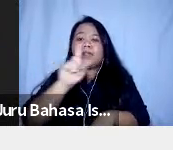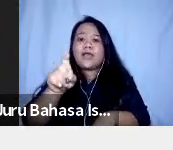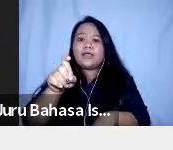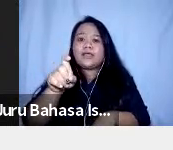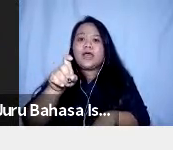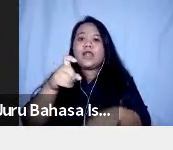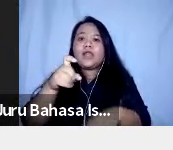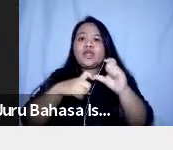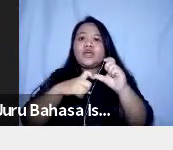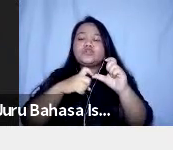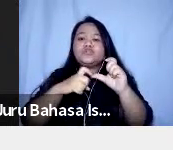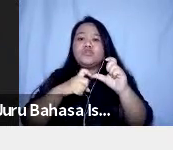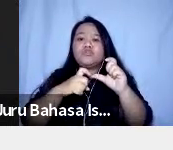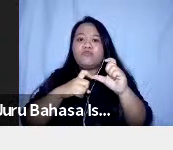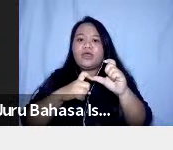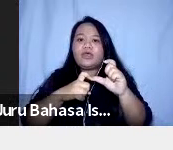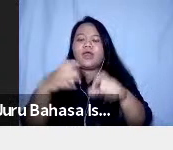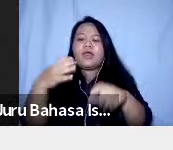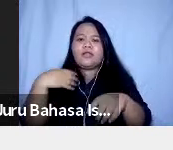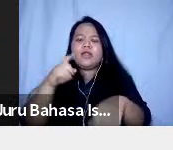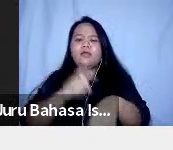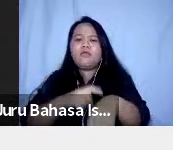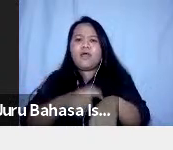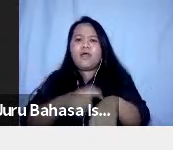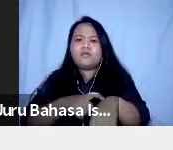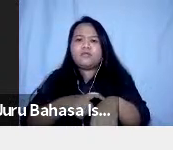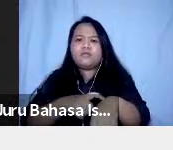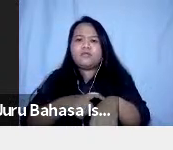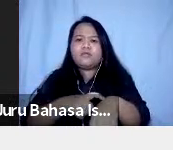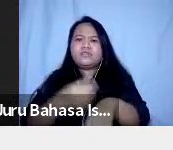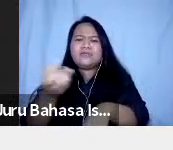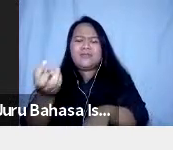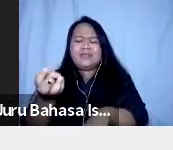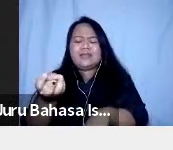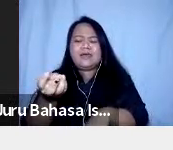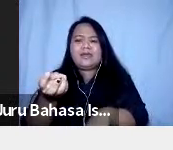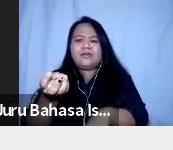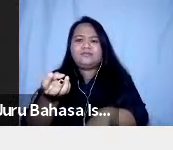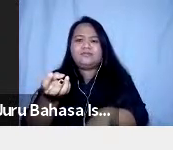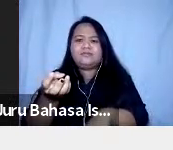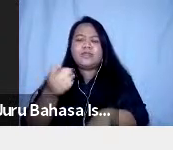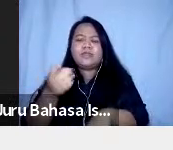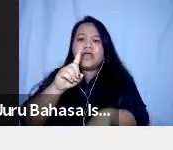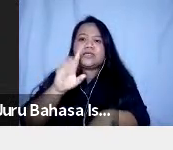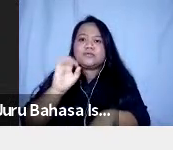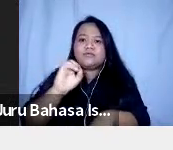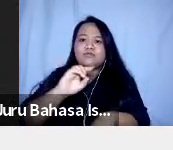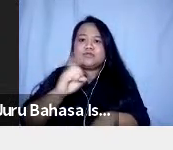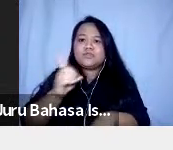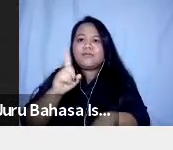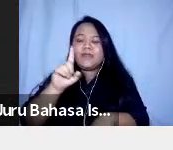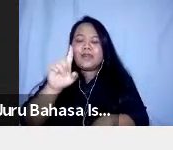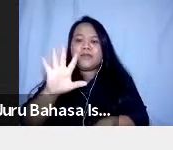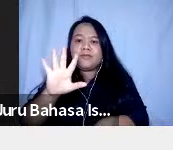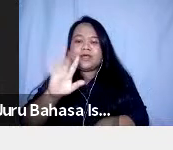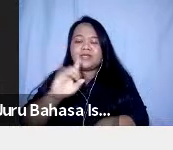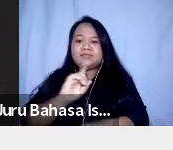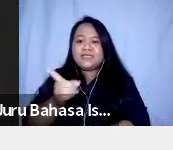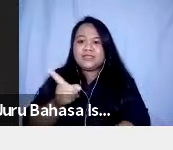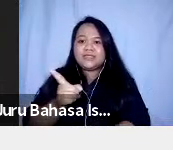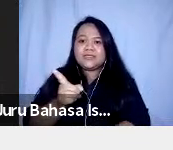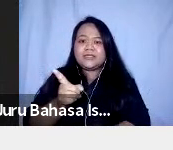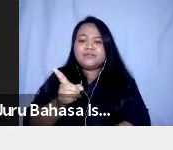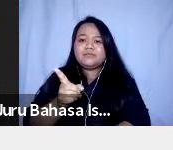Estimasi Waktu Untuk Mengisinya Ini Sebentar Saja Teman-teman Sekitar 10 Sampai 15 Menit Sampai 15